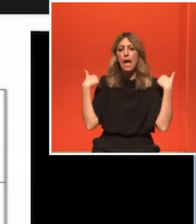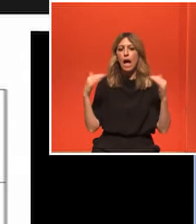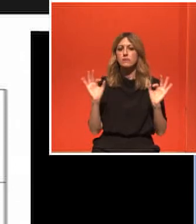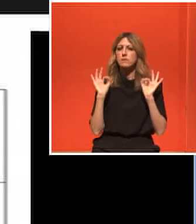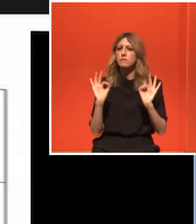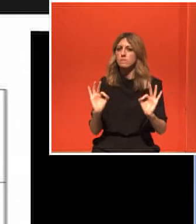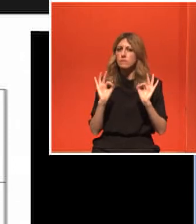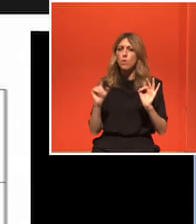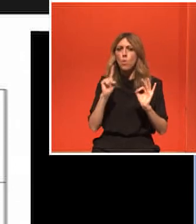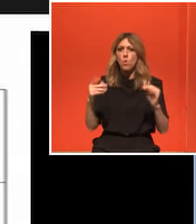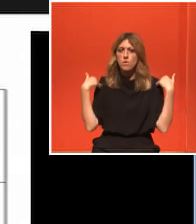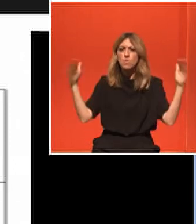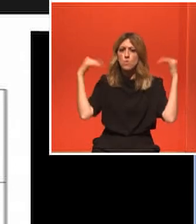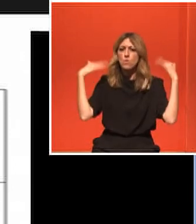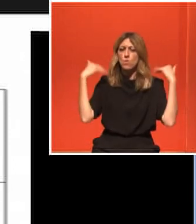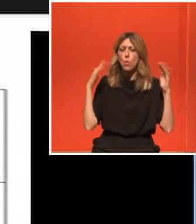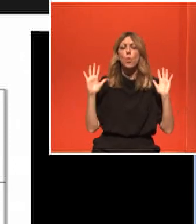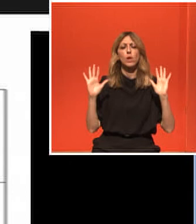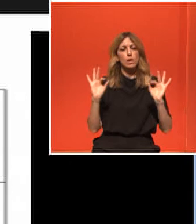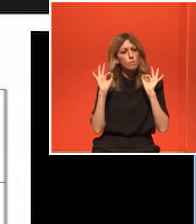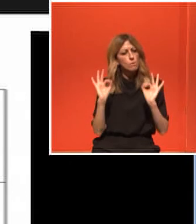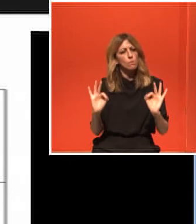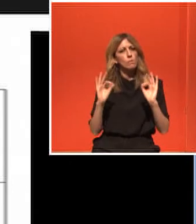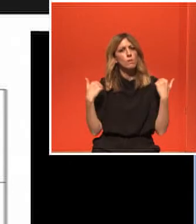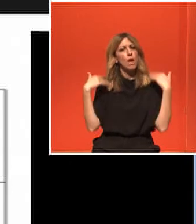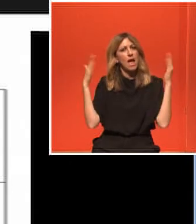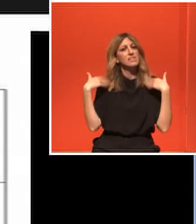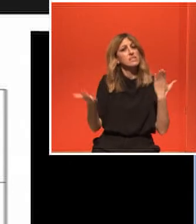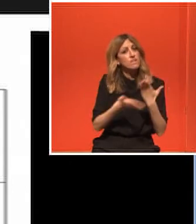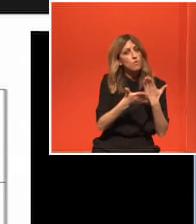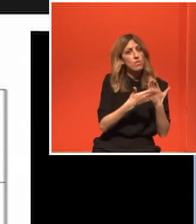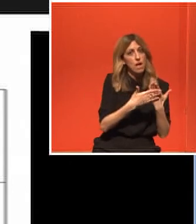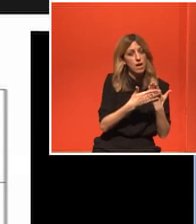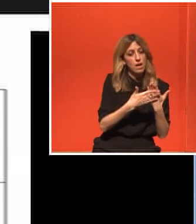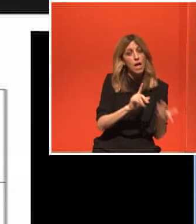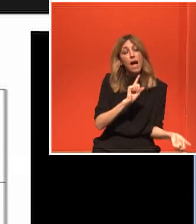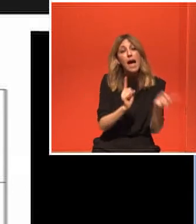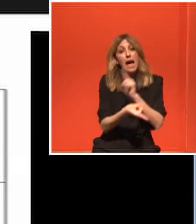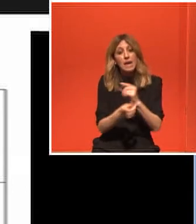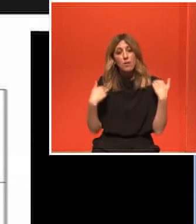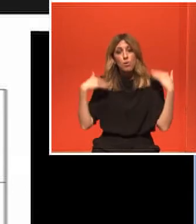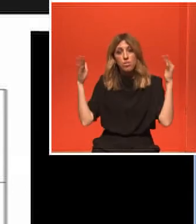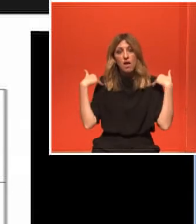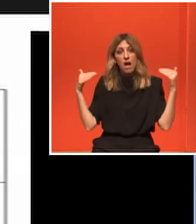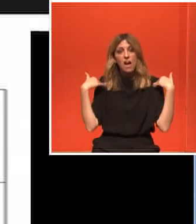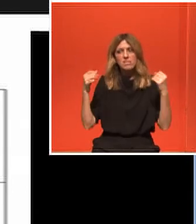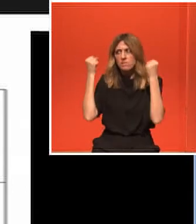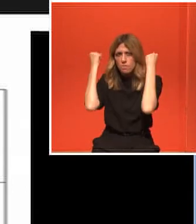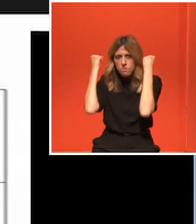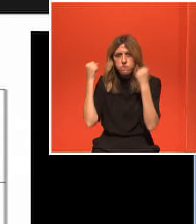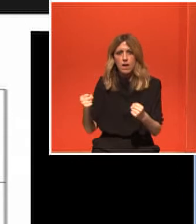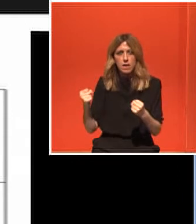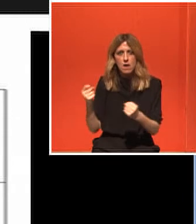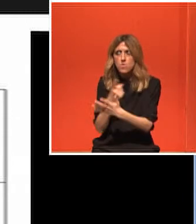επιφέρει με αλλαγή, βελτίωση. Η υπερβολική άσκηση κάνει το αντίθετο. Δηλαδή, το ανοσολογικό μας